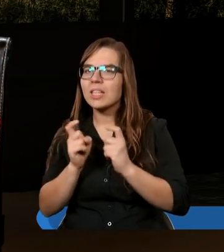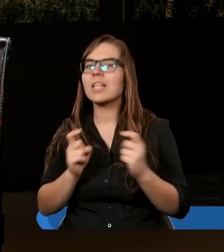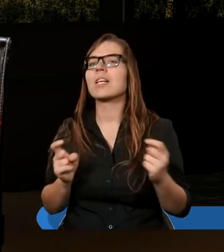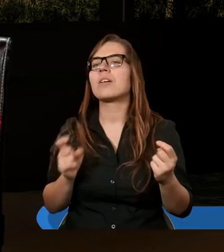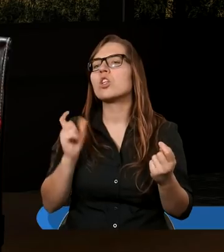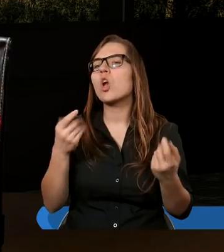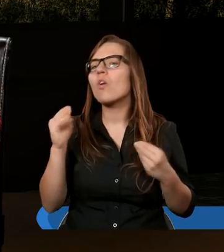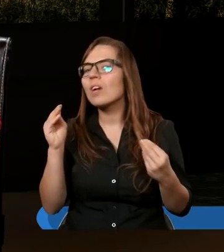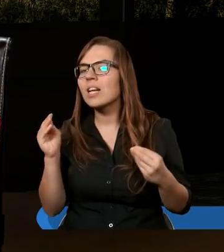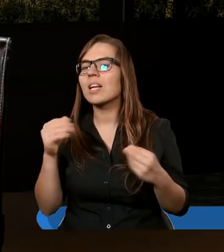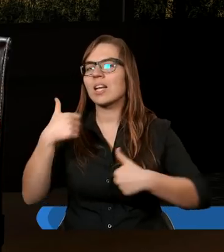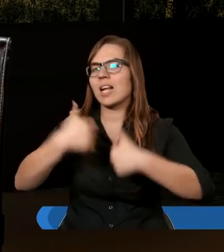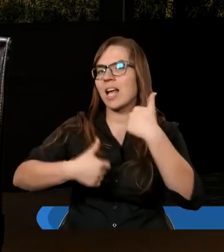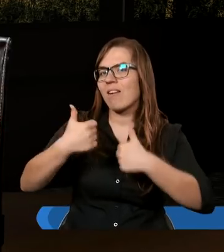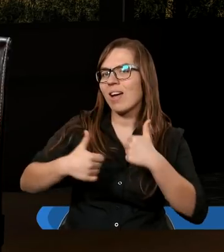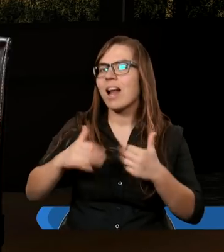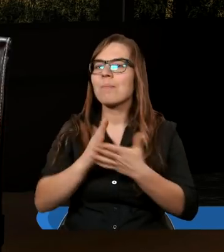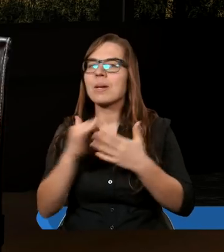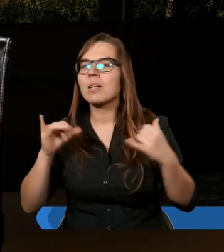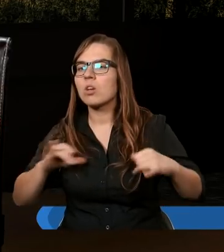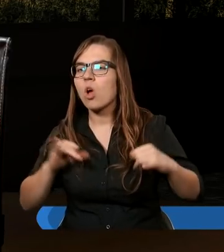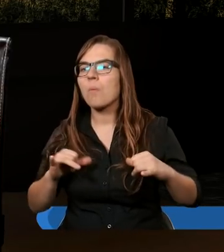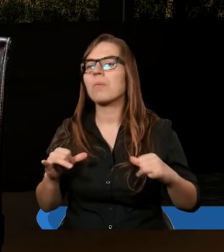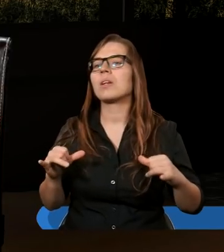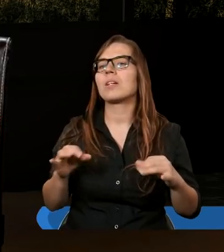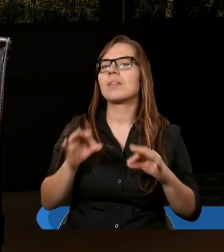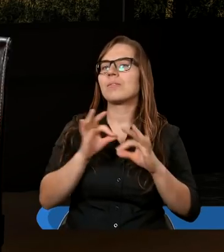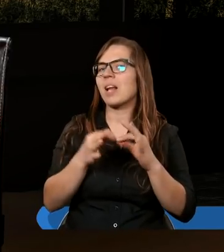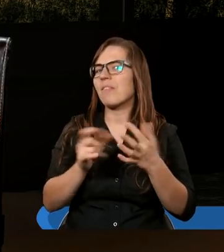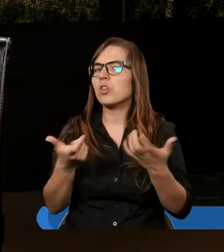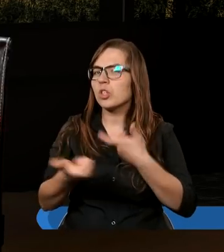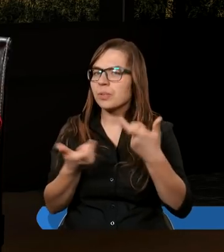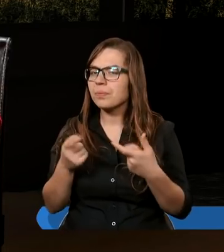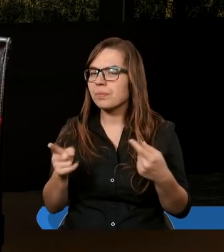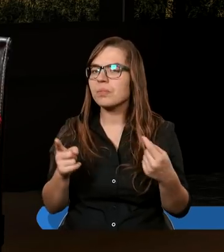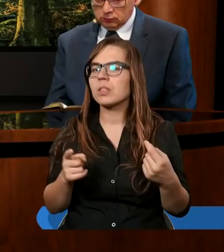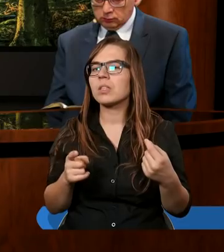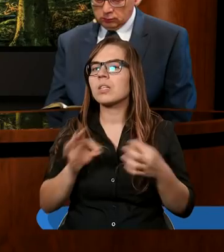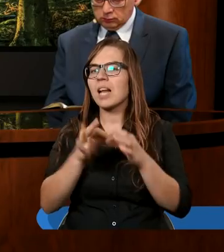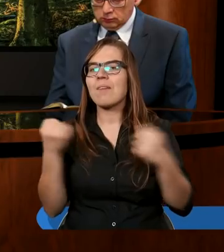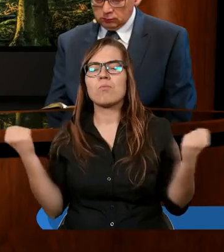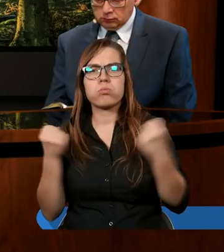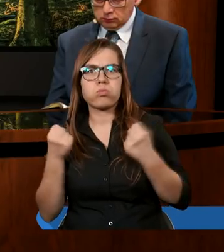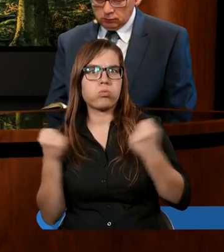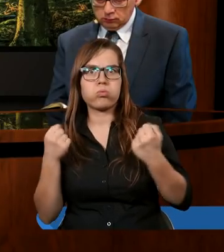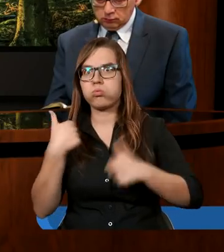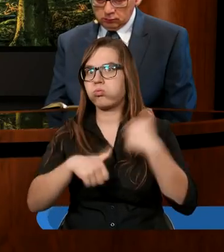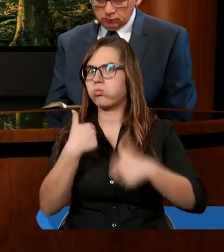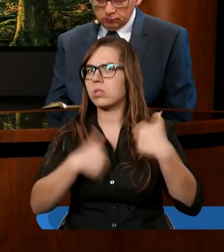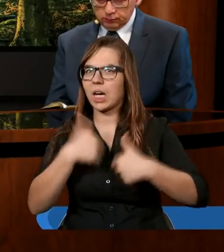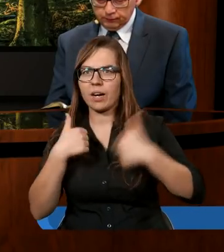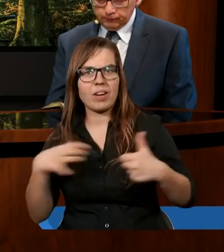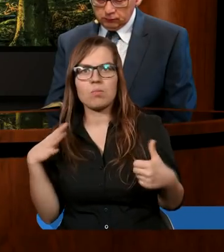Co więcej, rywalizowali między sobą. Nawet niektórzy byli podstępni. Nawet mocno rywalizowali czasami, tak?